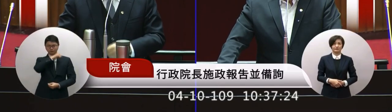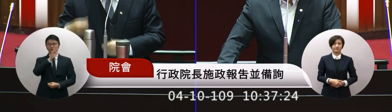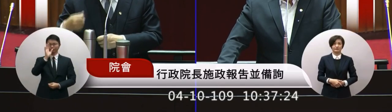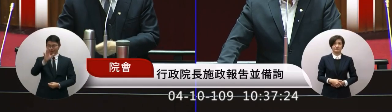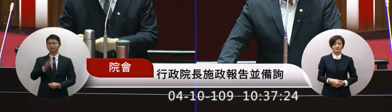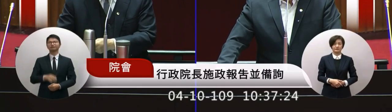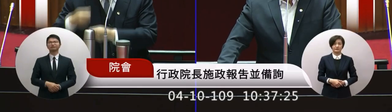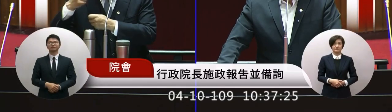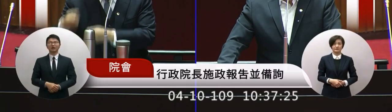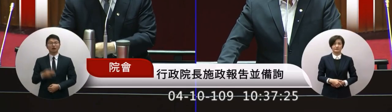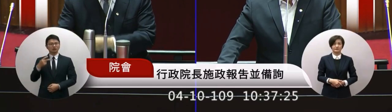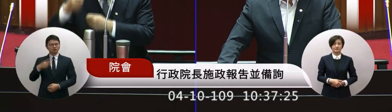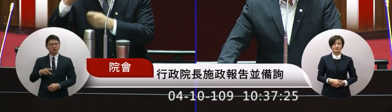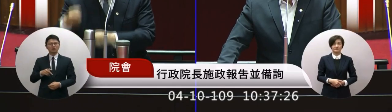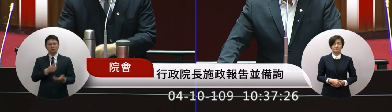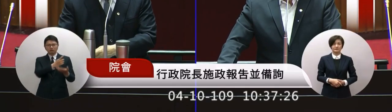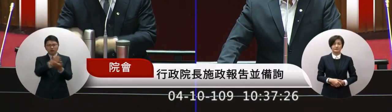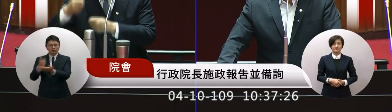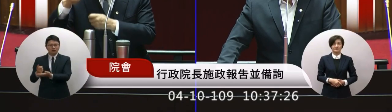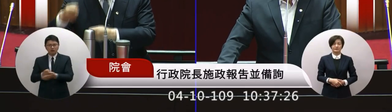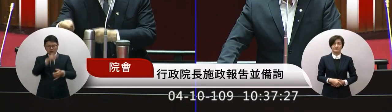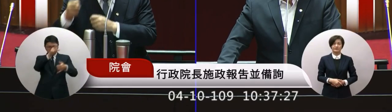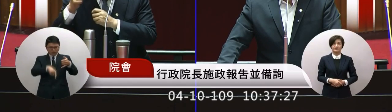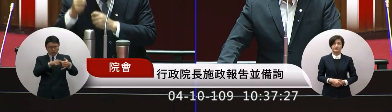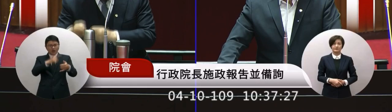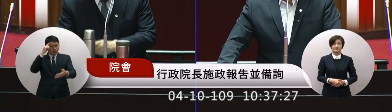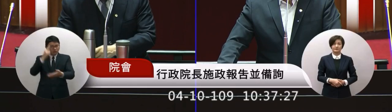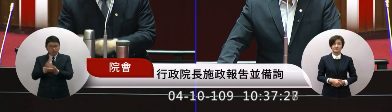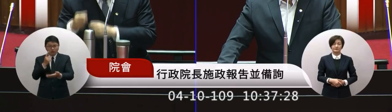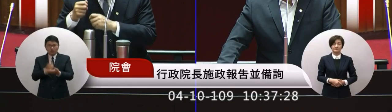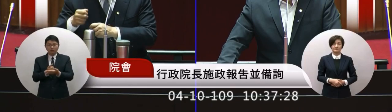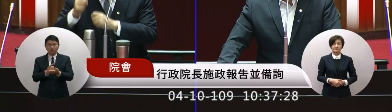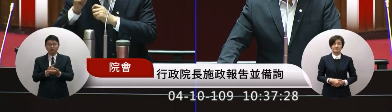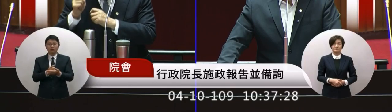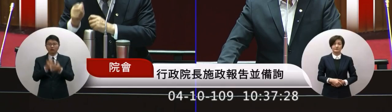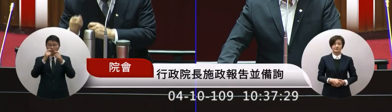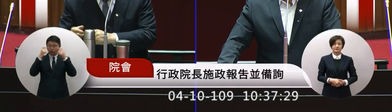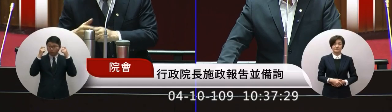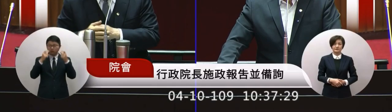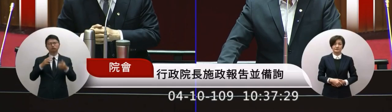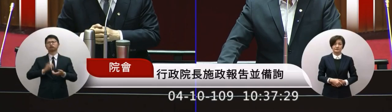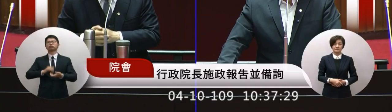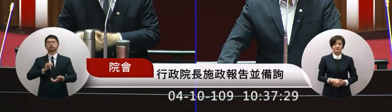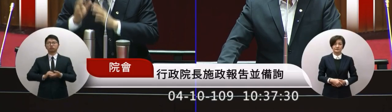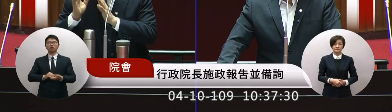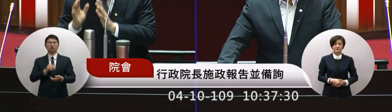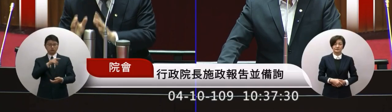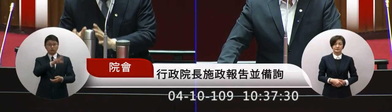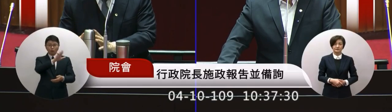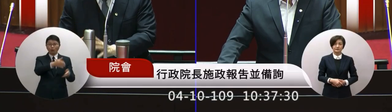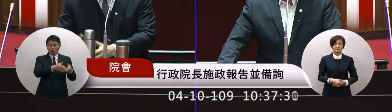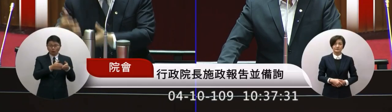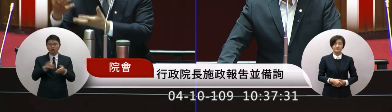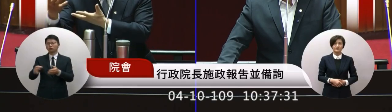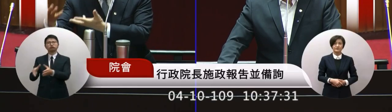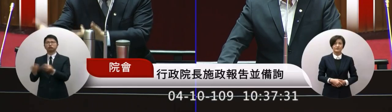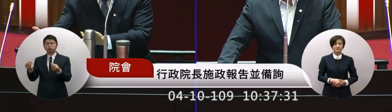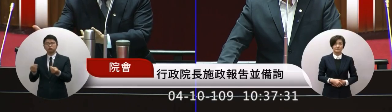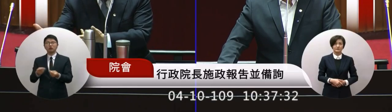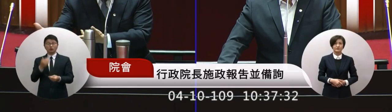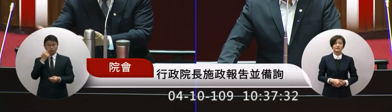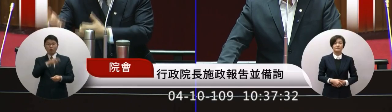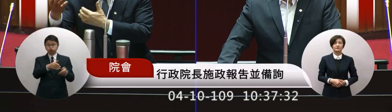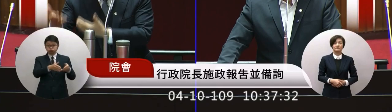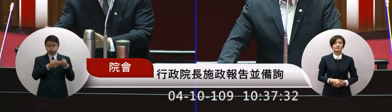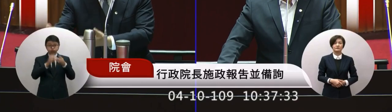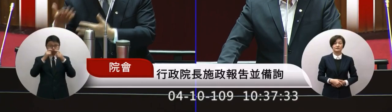不一定是每個人每天因為有的人有用到有的人沒用到有用到的人來